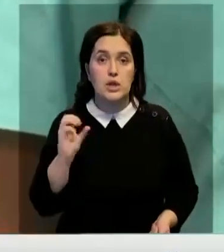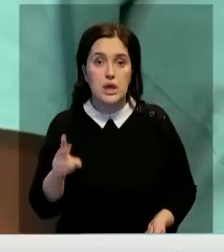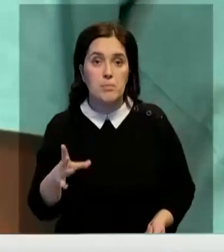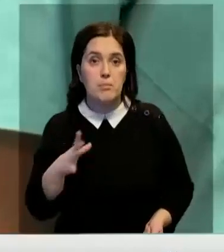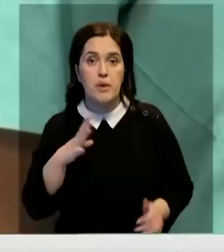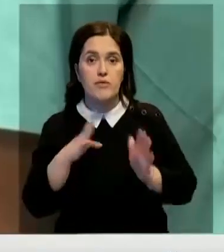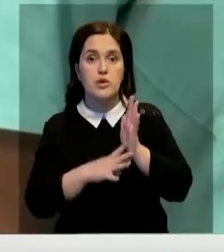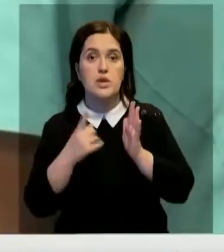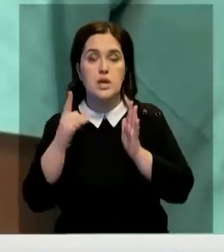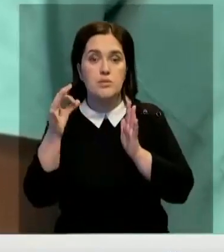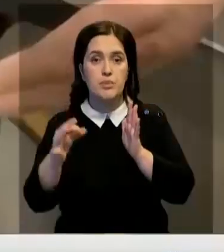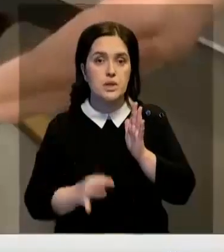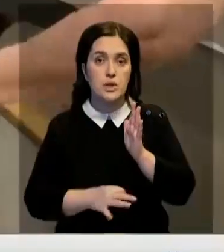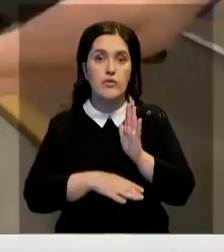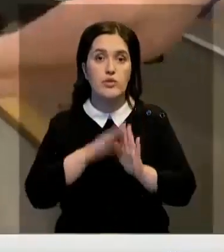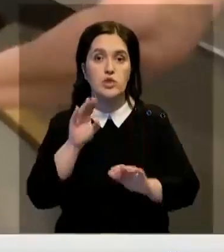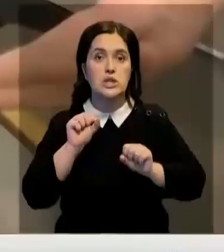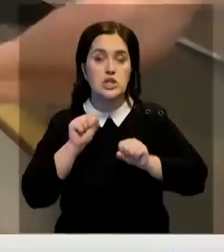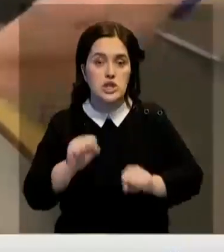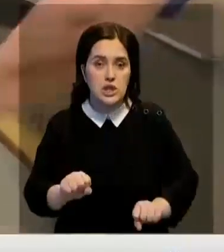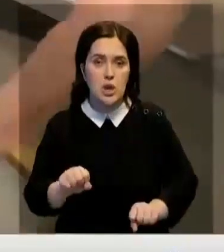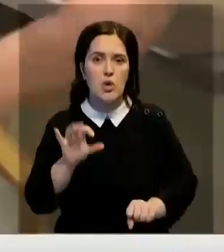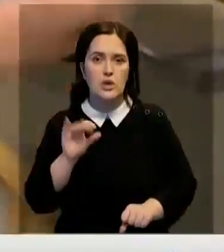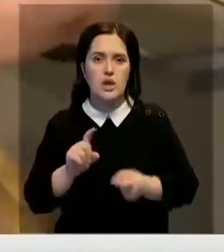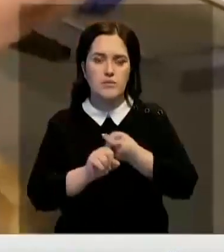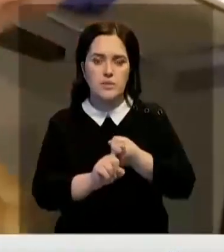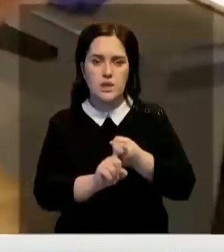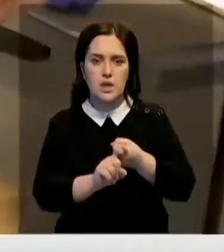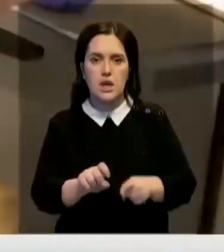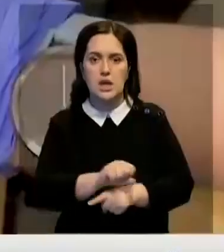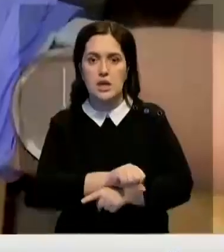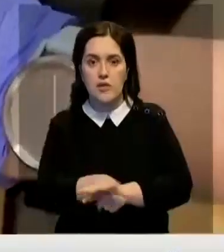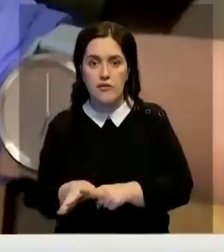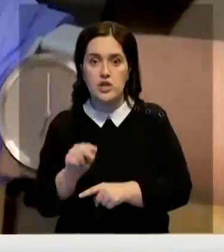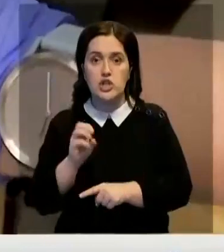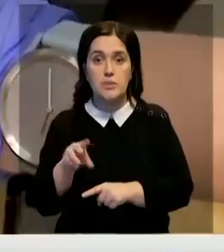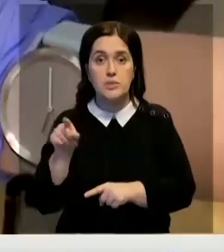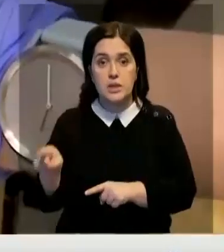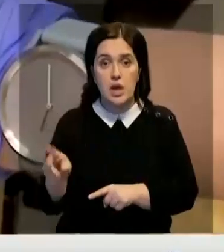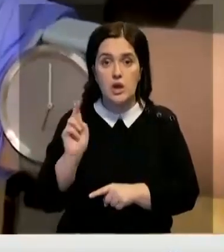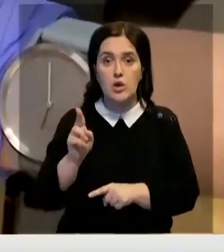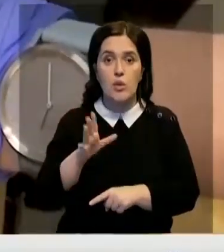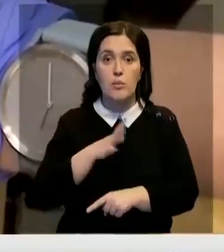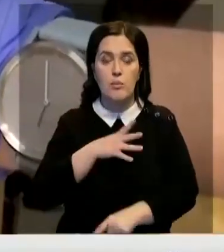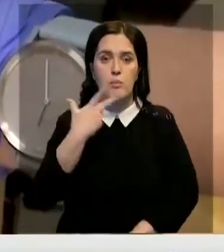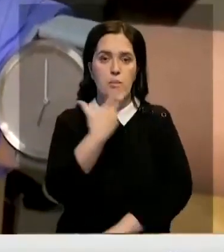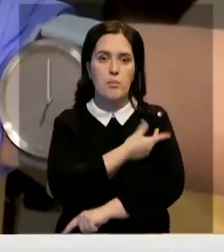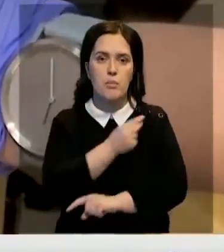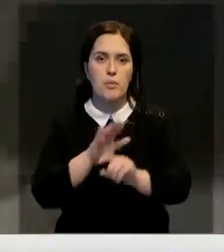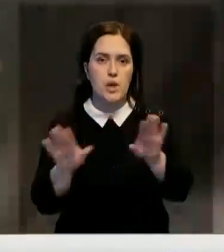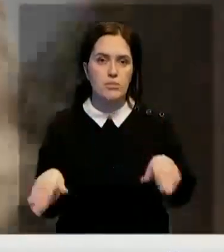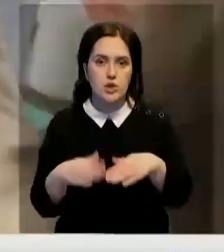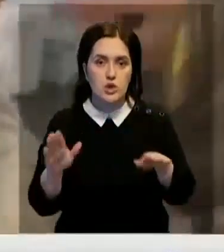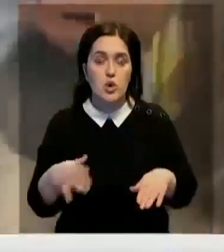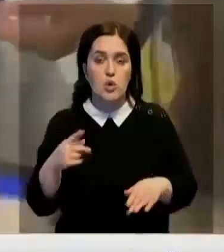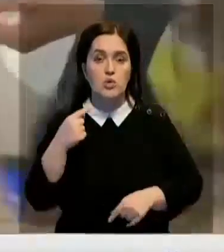были почти на 91% лучше защищены от симптоматического инфицирования коронавирусом, чем те, кому был введен